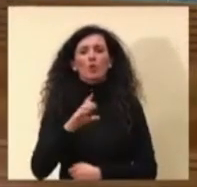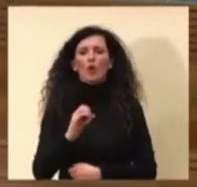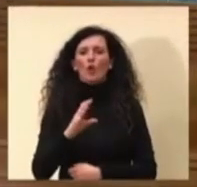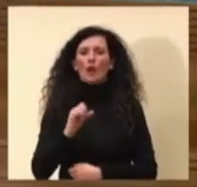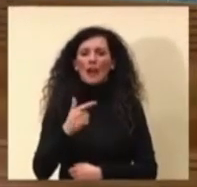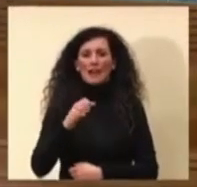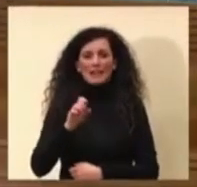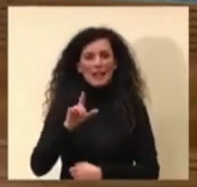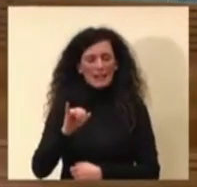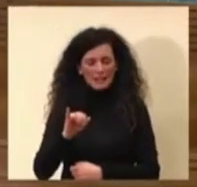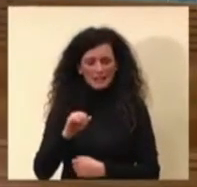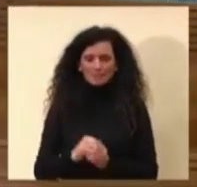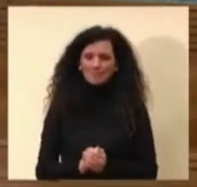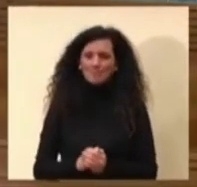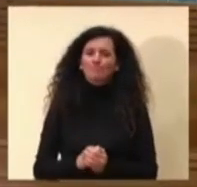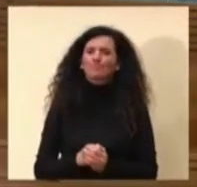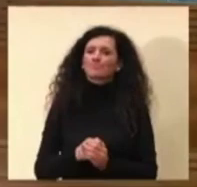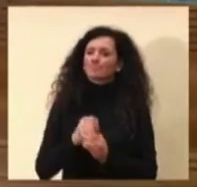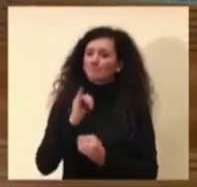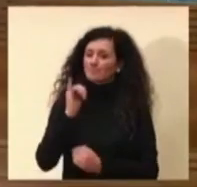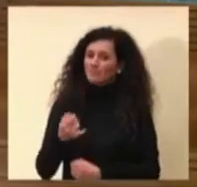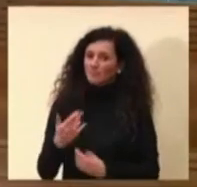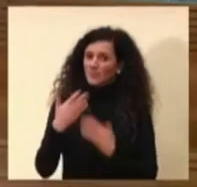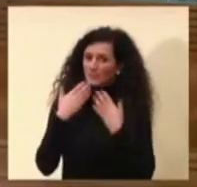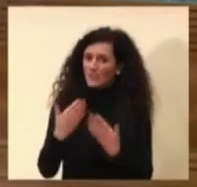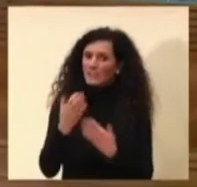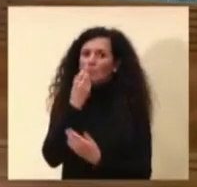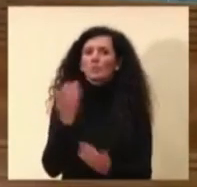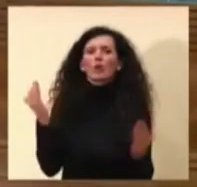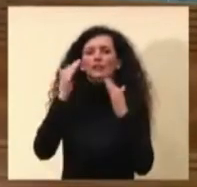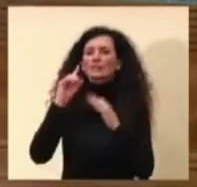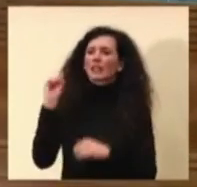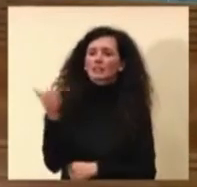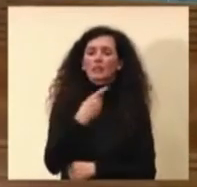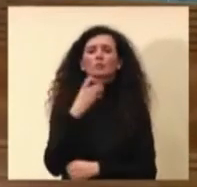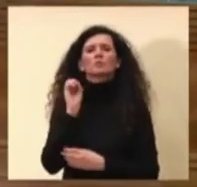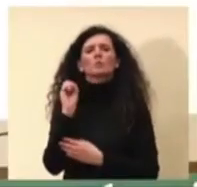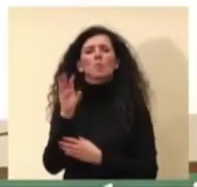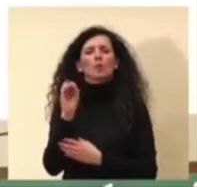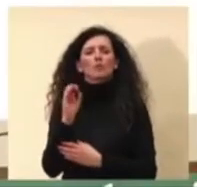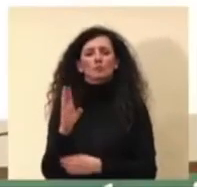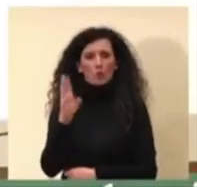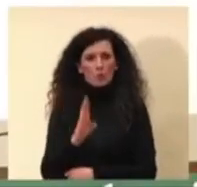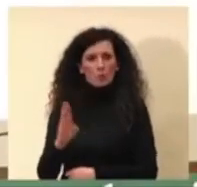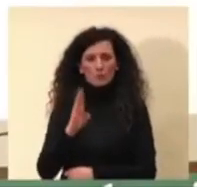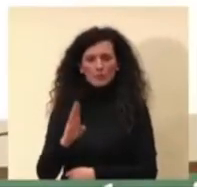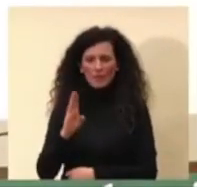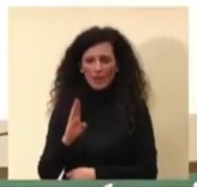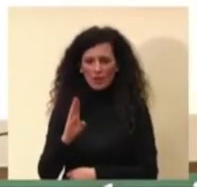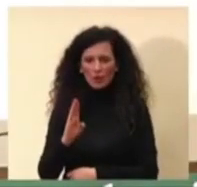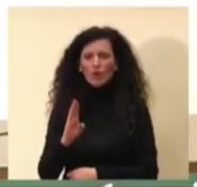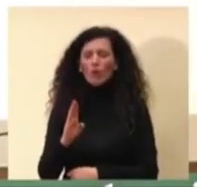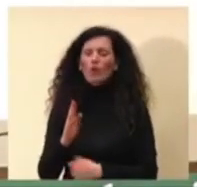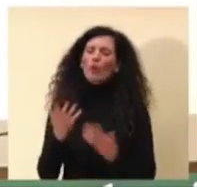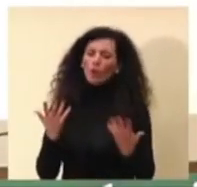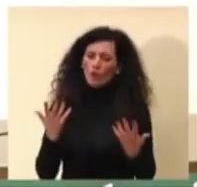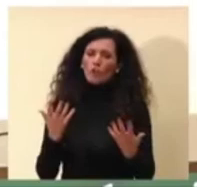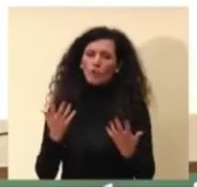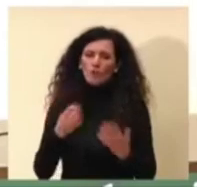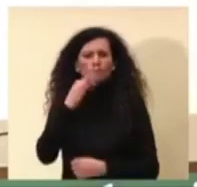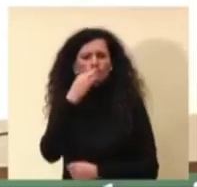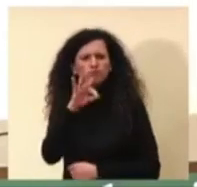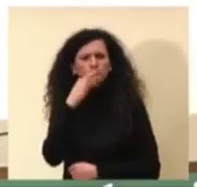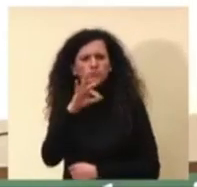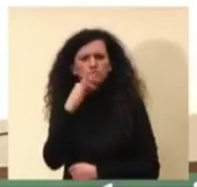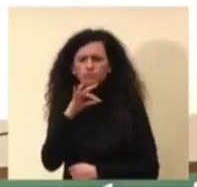buona serata a tutti. Il professor Busaferro vi ha fornito numerosi spunti